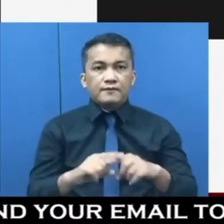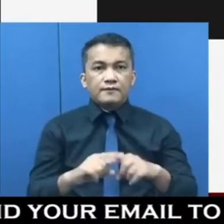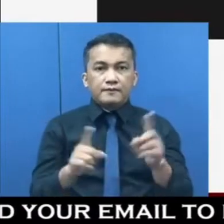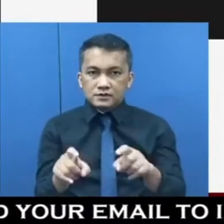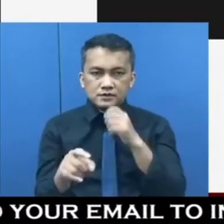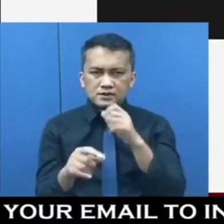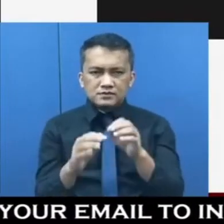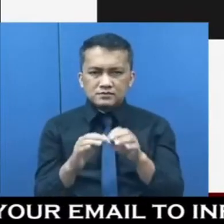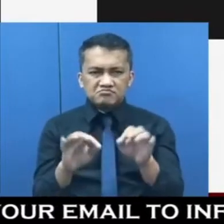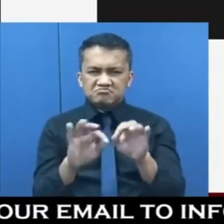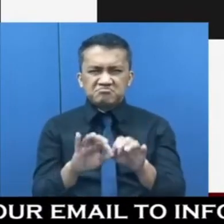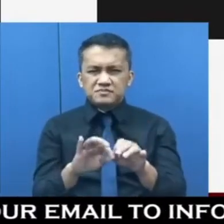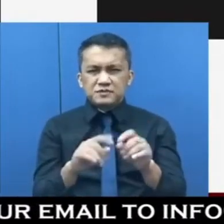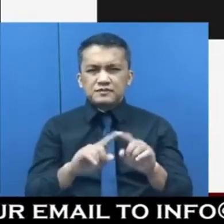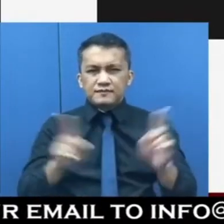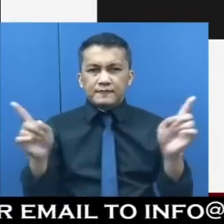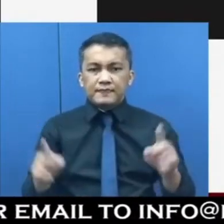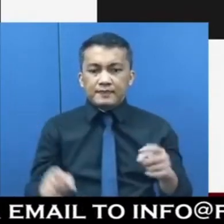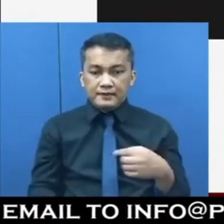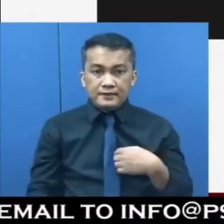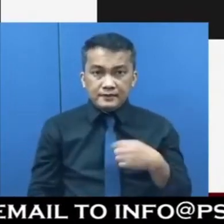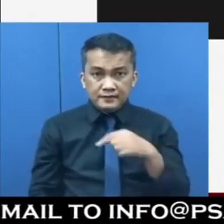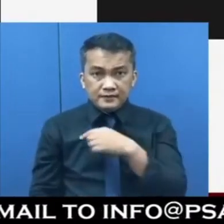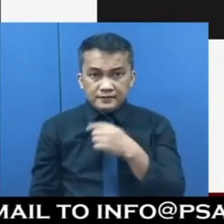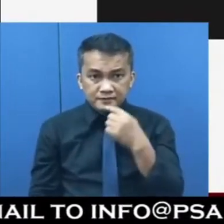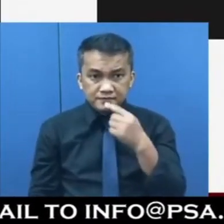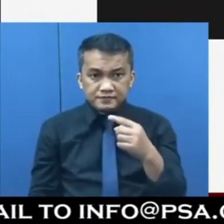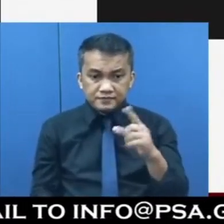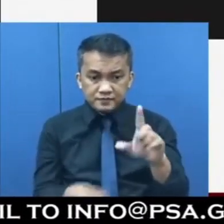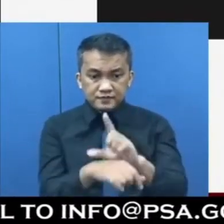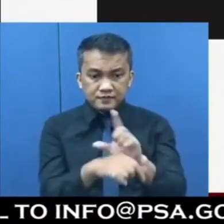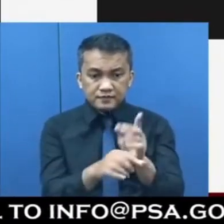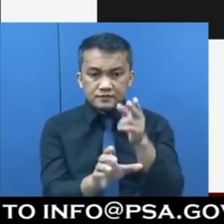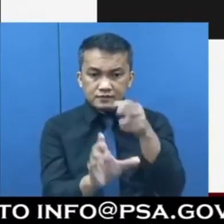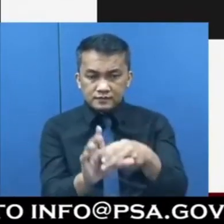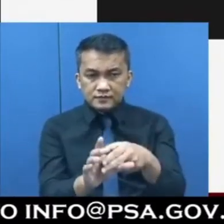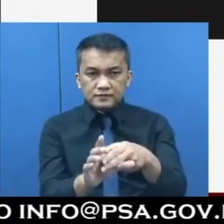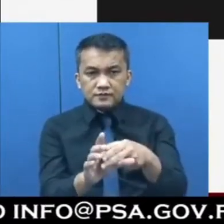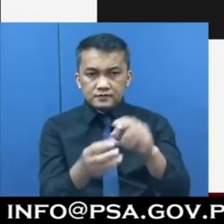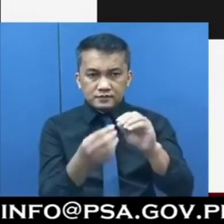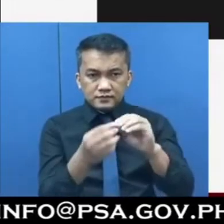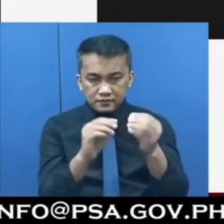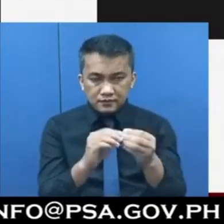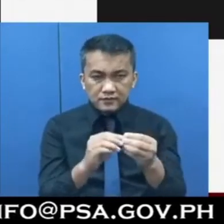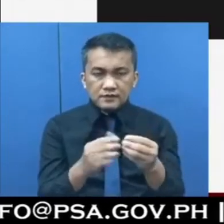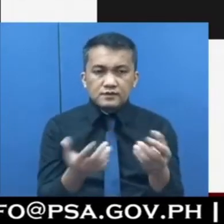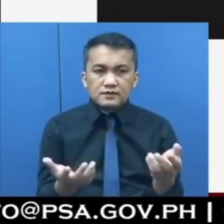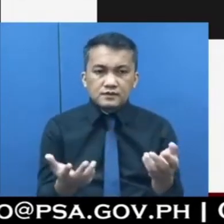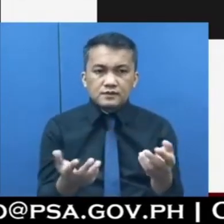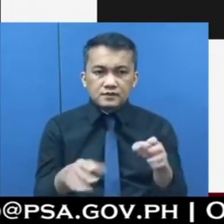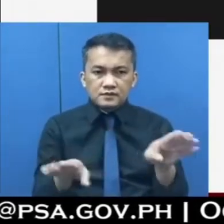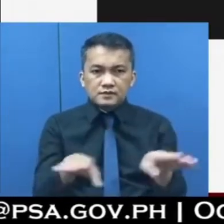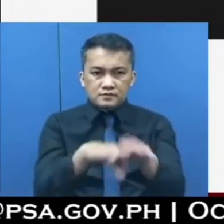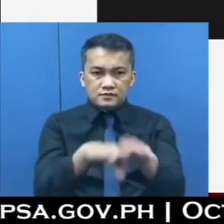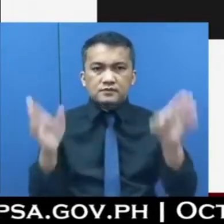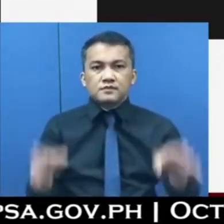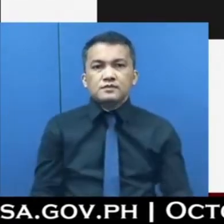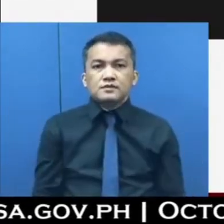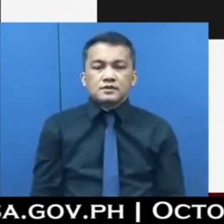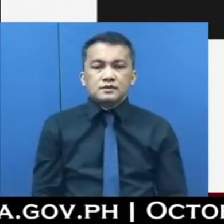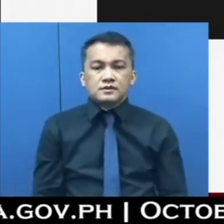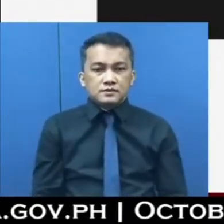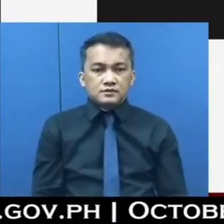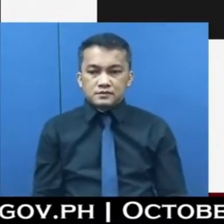significantly different. So, parang sinasabi natin dito na yung labor force participation rate ay pareho lang, ano? Between